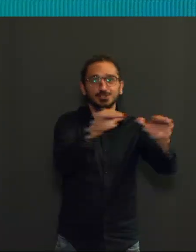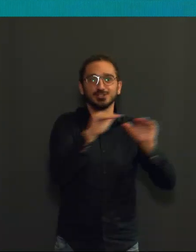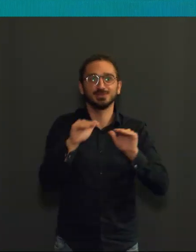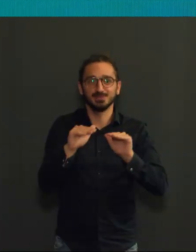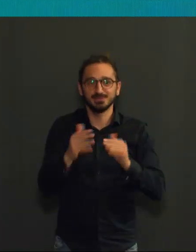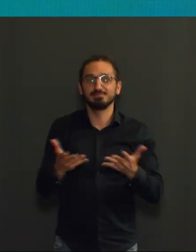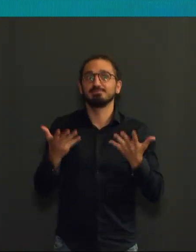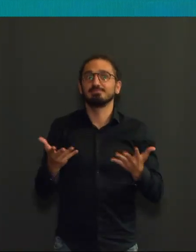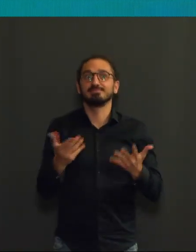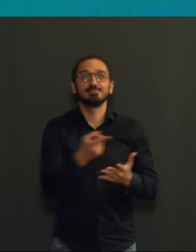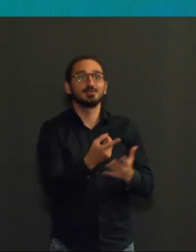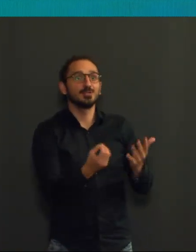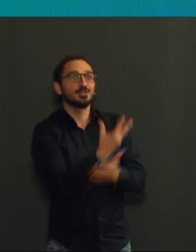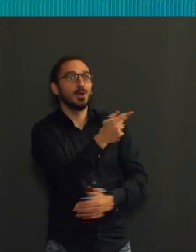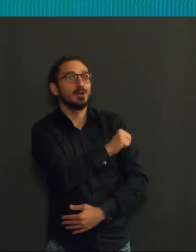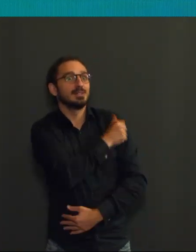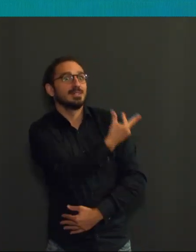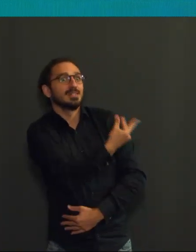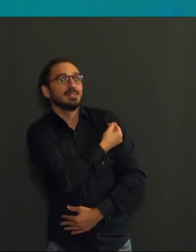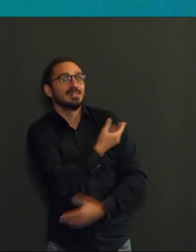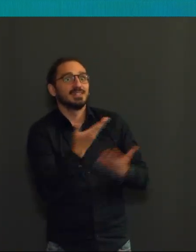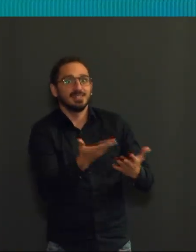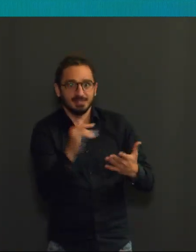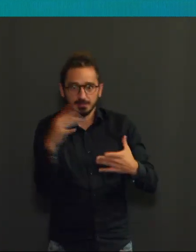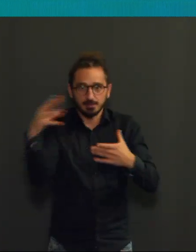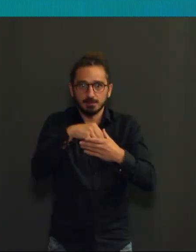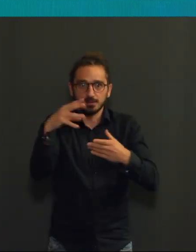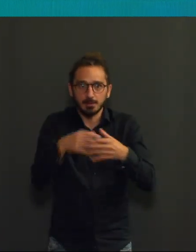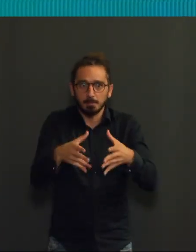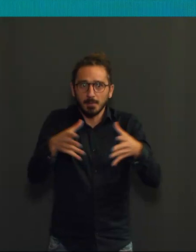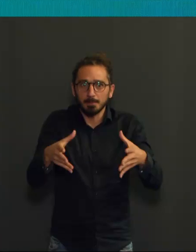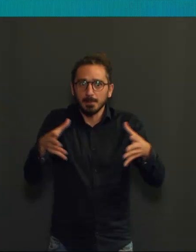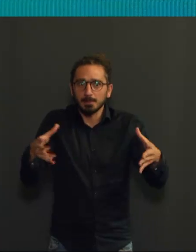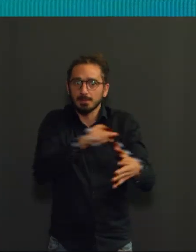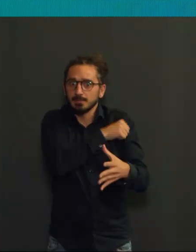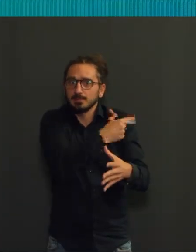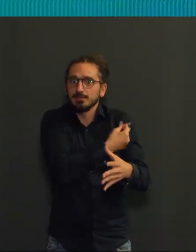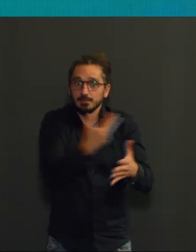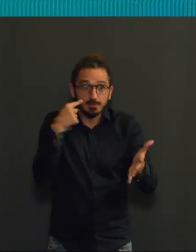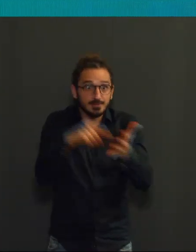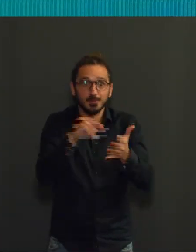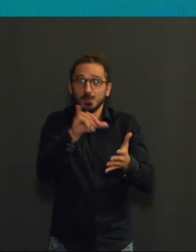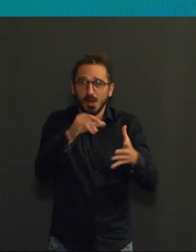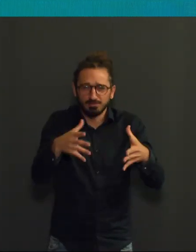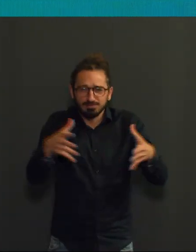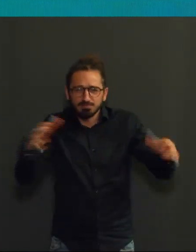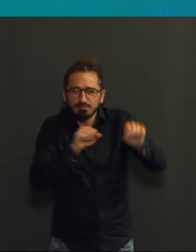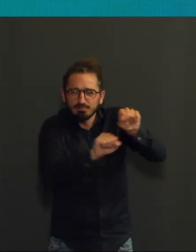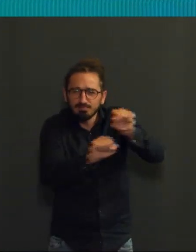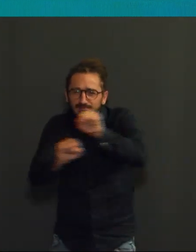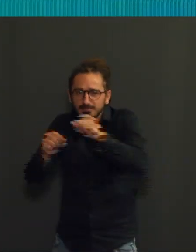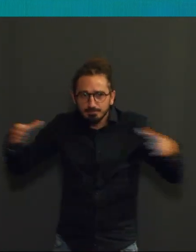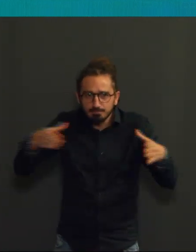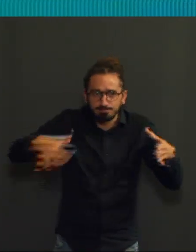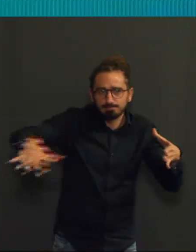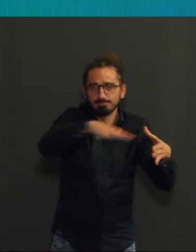supplémentaire à la construction de l'immunité collective de la population et surtout au retour vers une vie